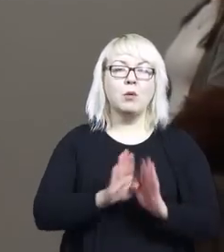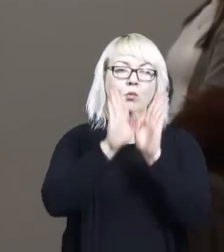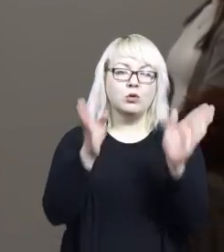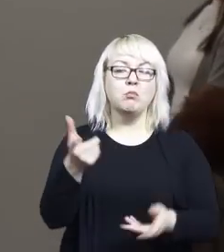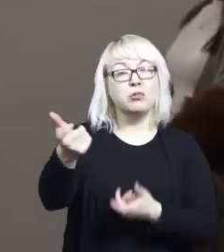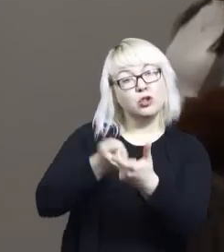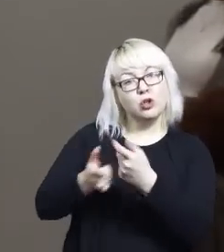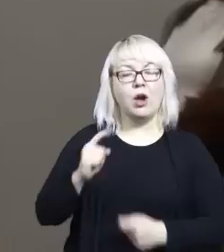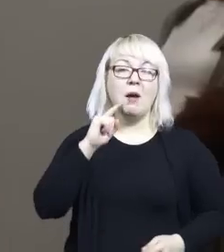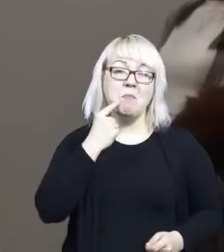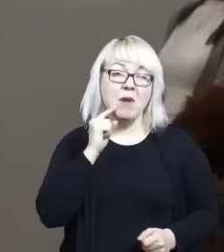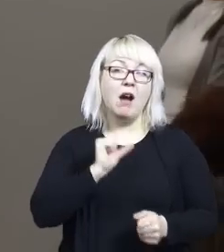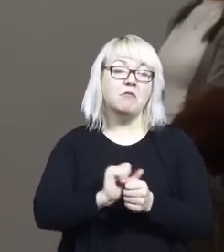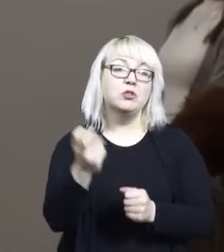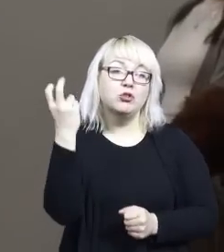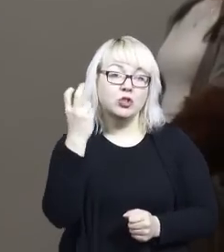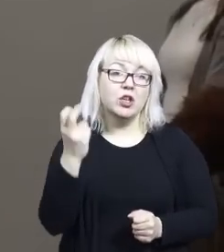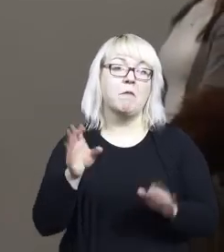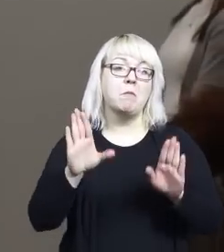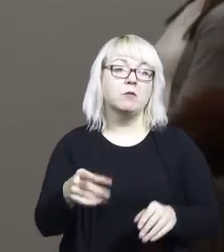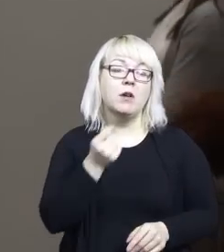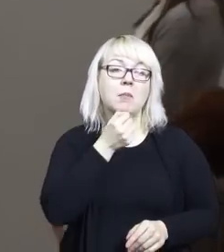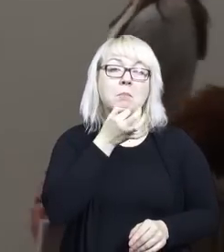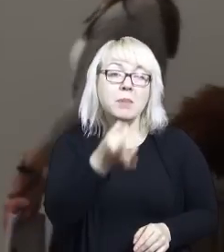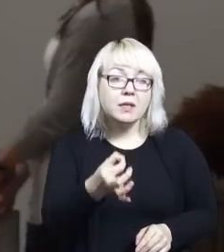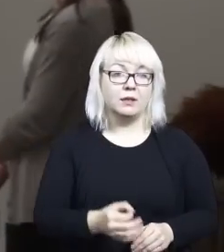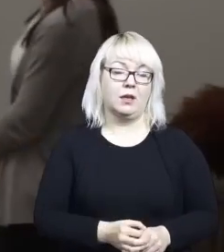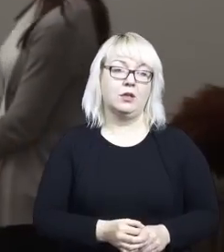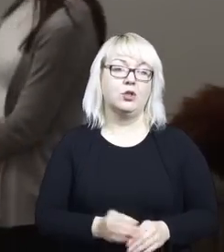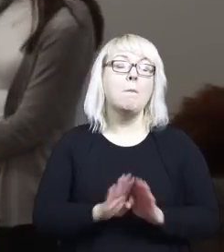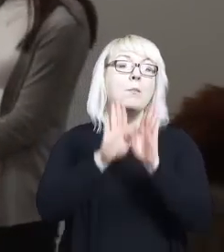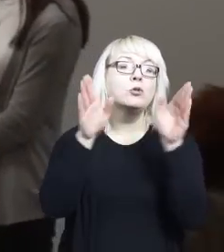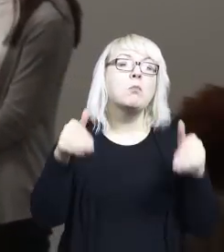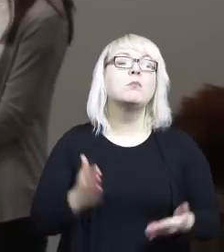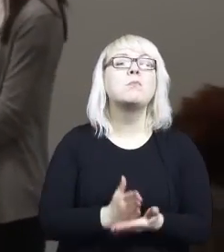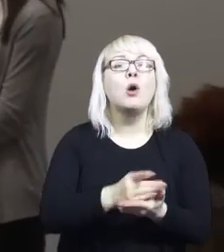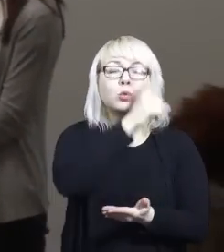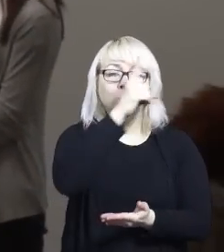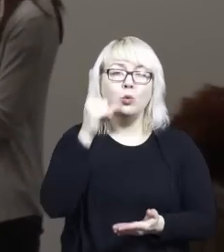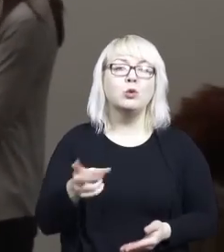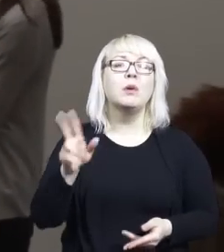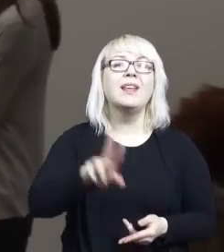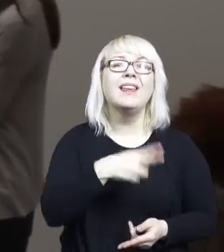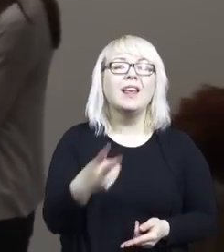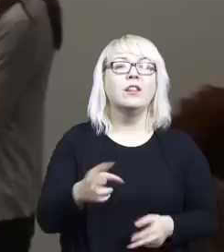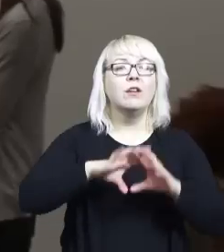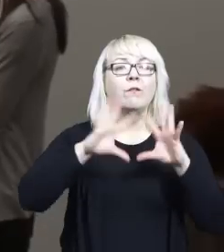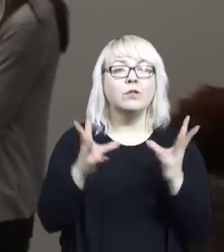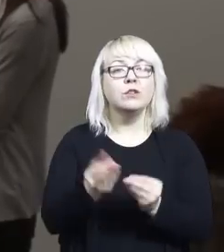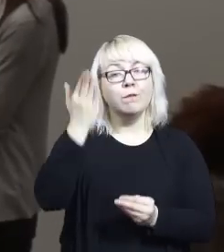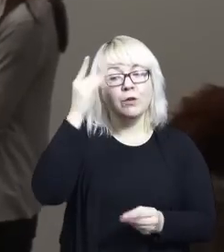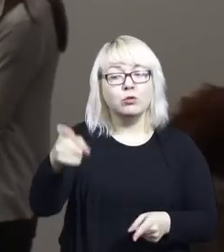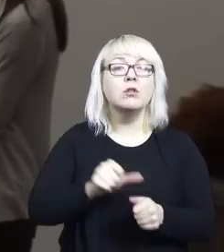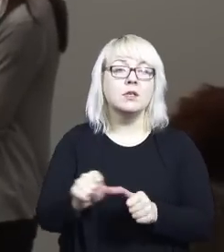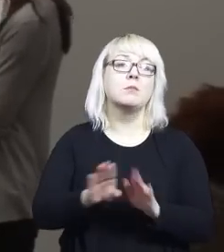bawi, wzbudza ciekawość, skłania do zadawania pytań. Muzeum może pomóc ludziom tylko wtedy, gdy używają go, gdy korzystają z niego, tylko